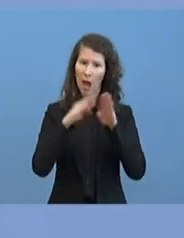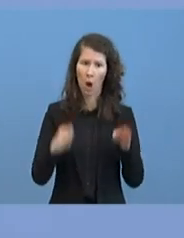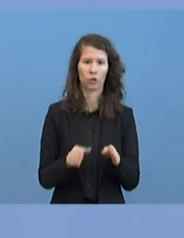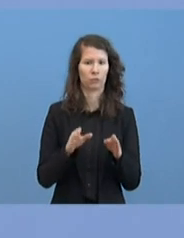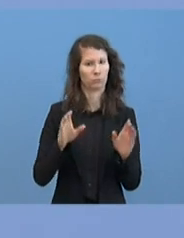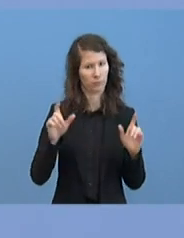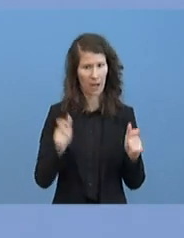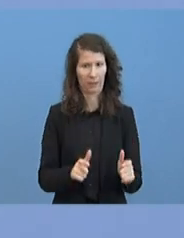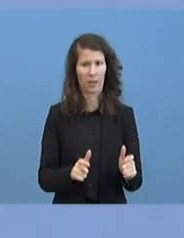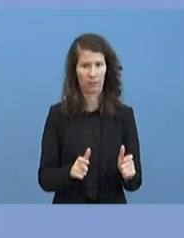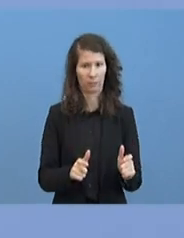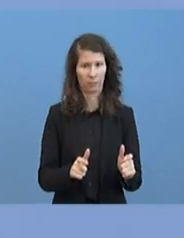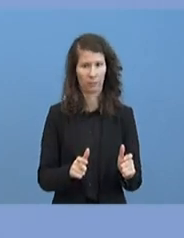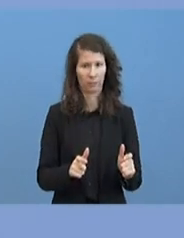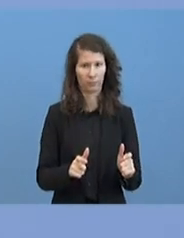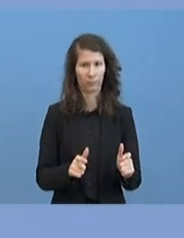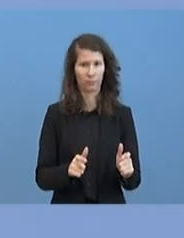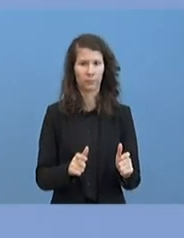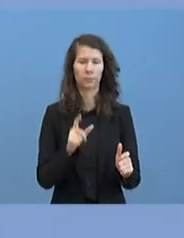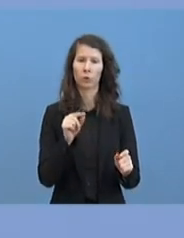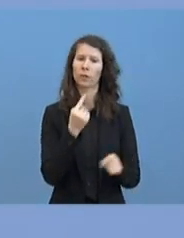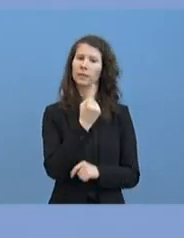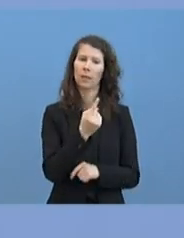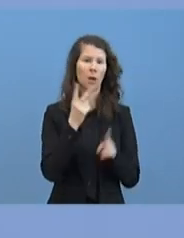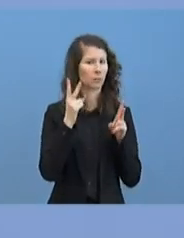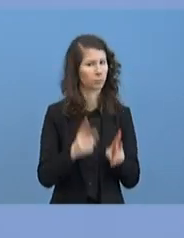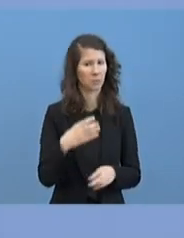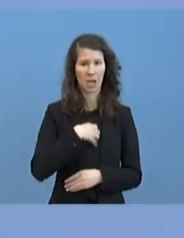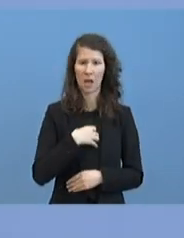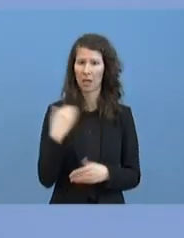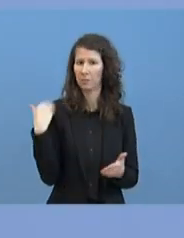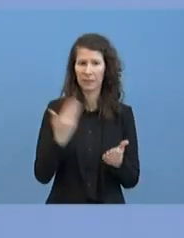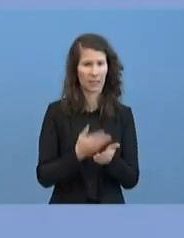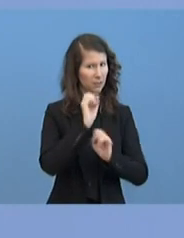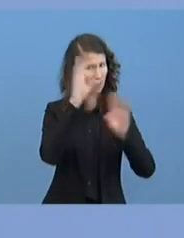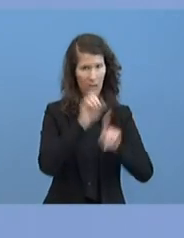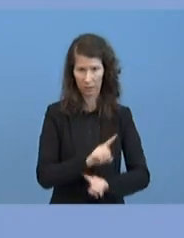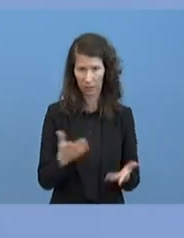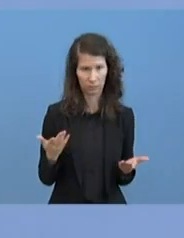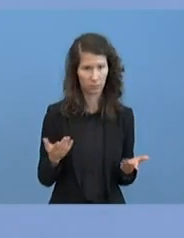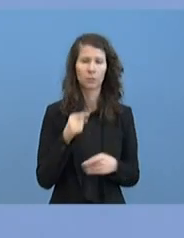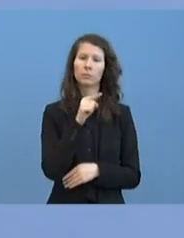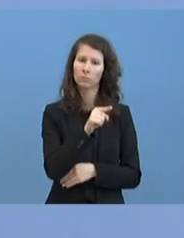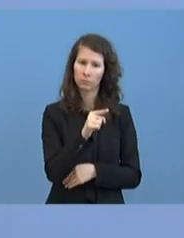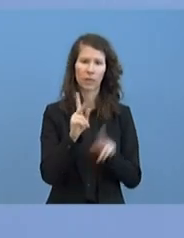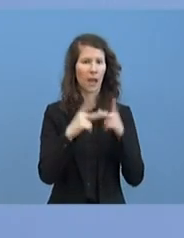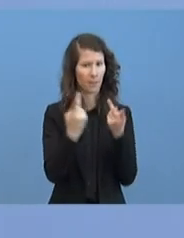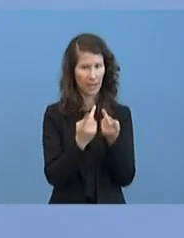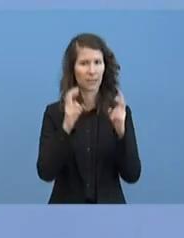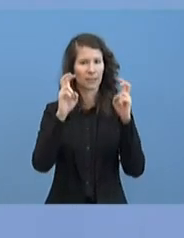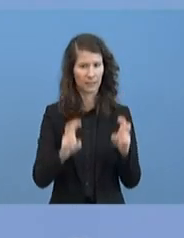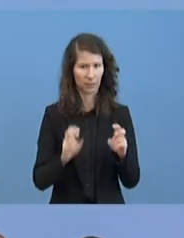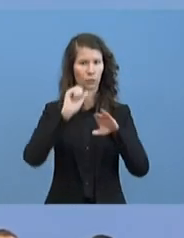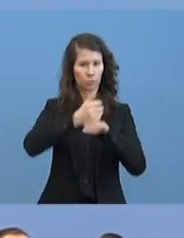von dort ihre Dienstgeschäfte uneingeschränkt weiter. Sie hat eine Kabinettssitzung geleitet. Sie nimmt an den nationalen wie